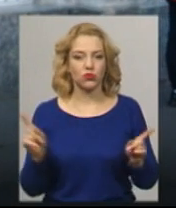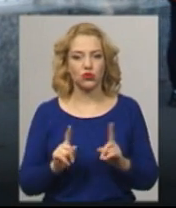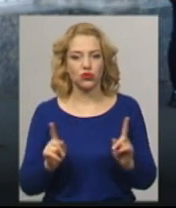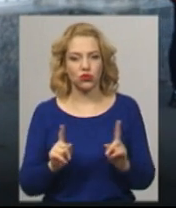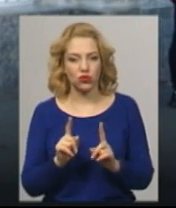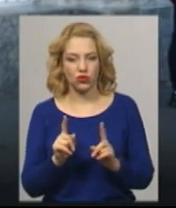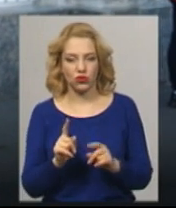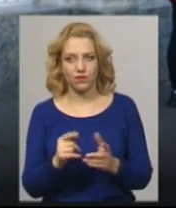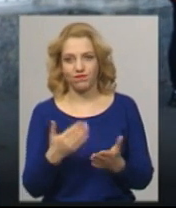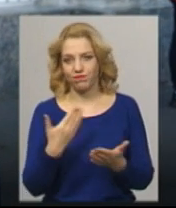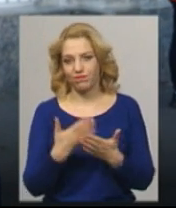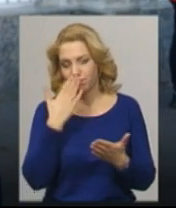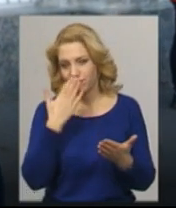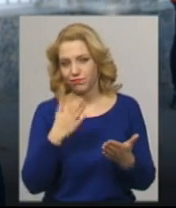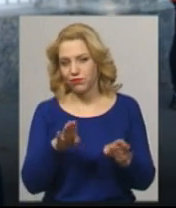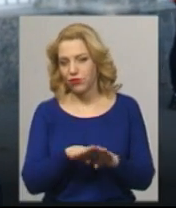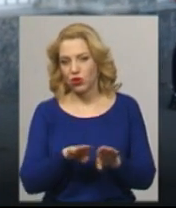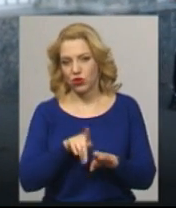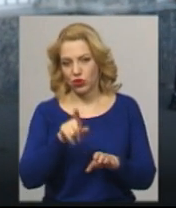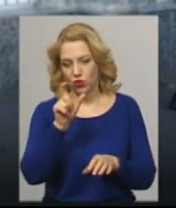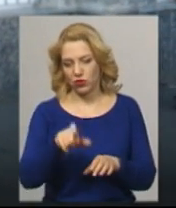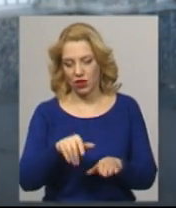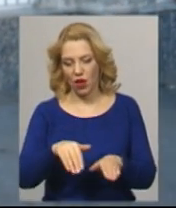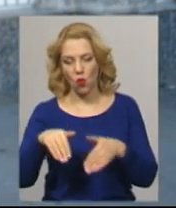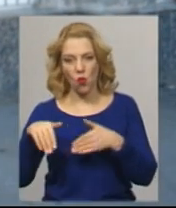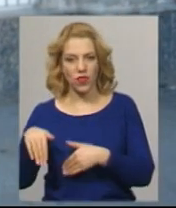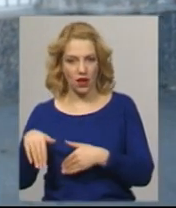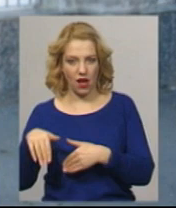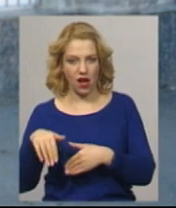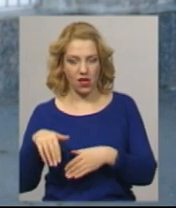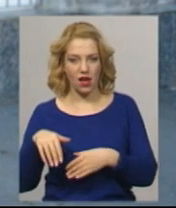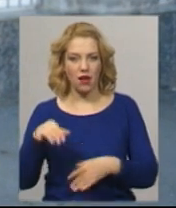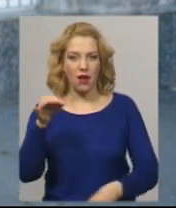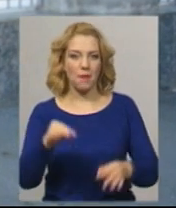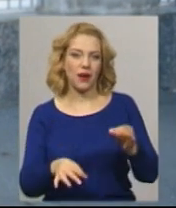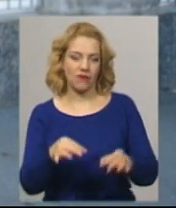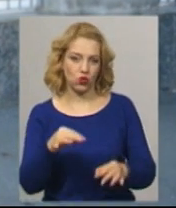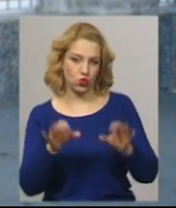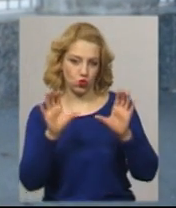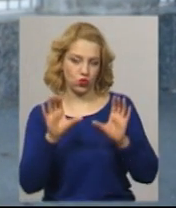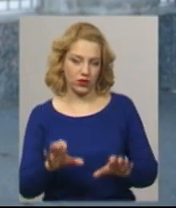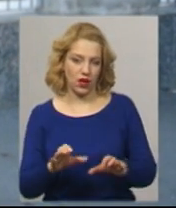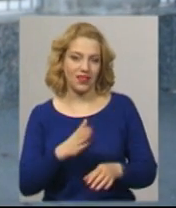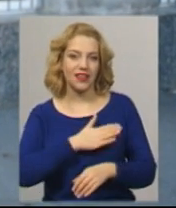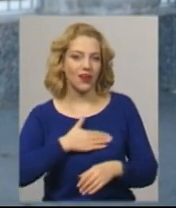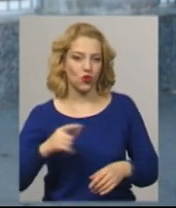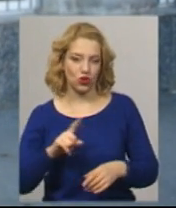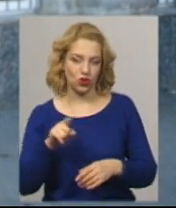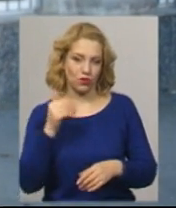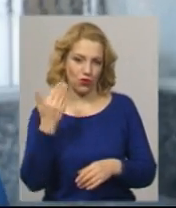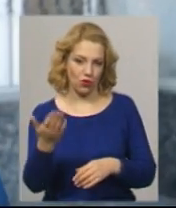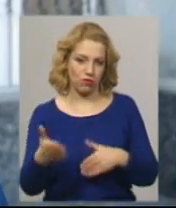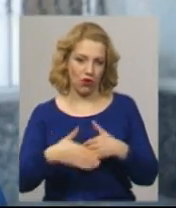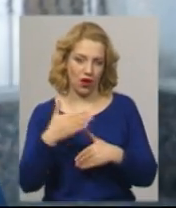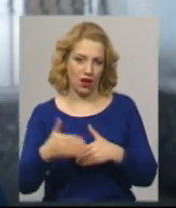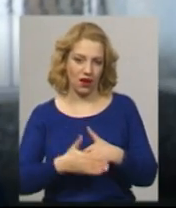уникає правосуддя і не хоче, щоб його слідно-чинного законодавства все таки покарали. Або давали